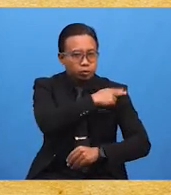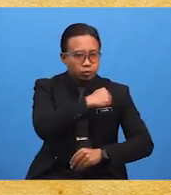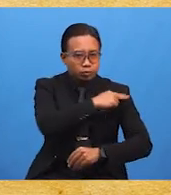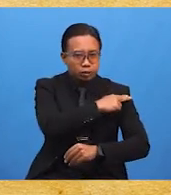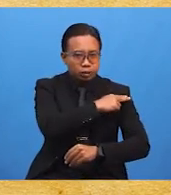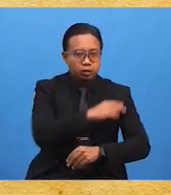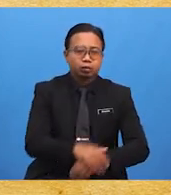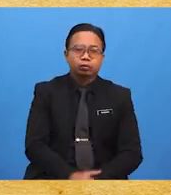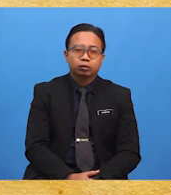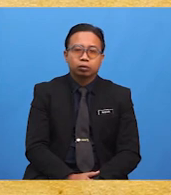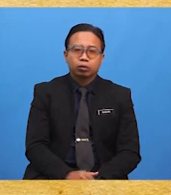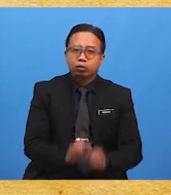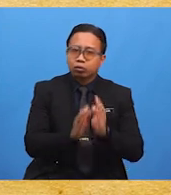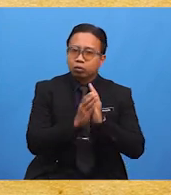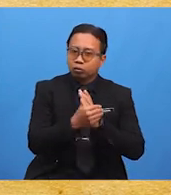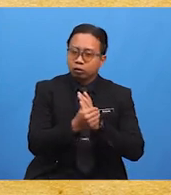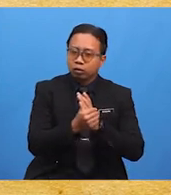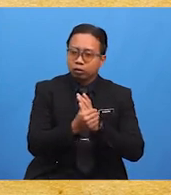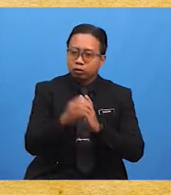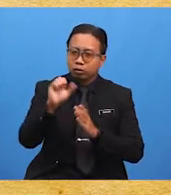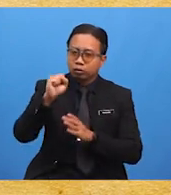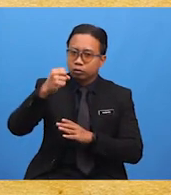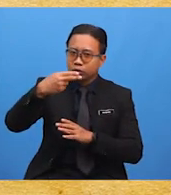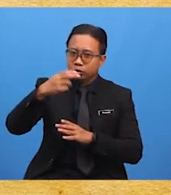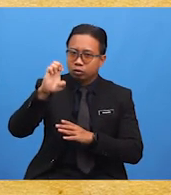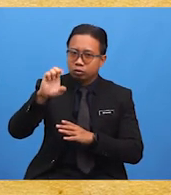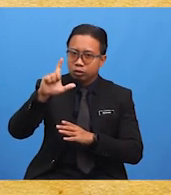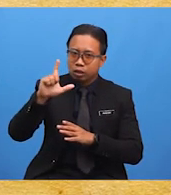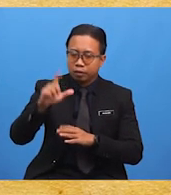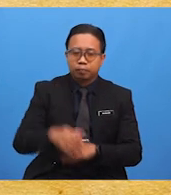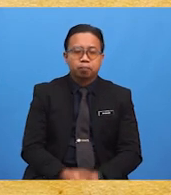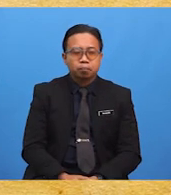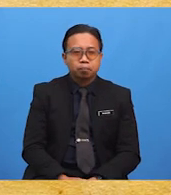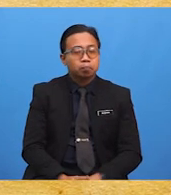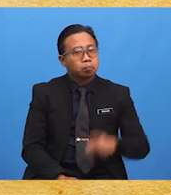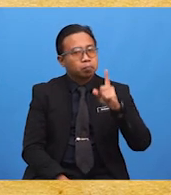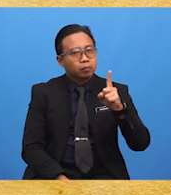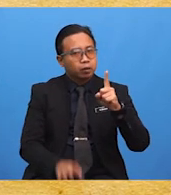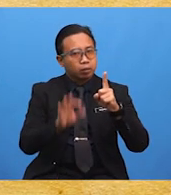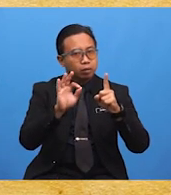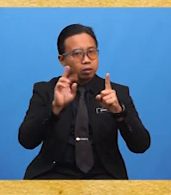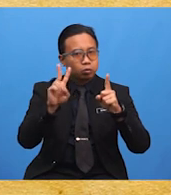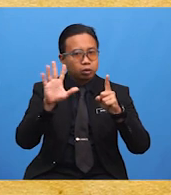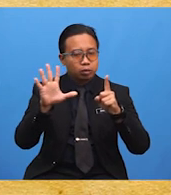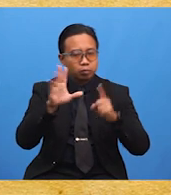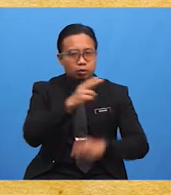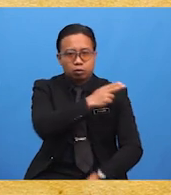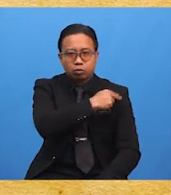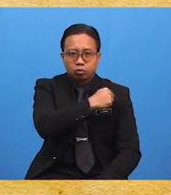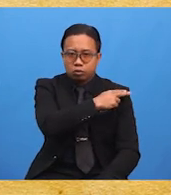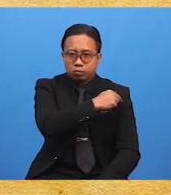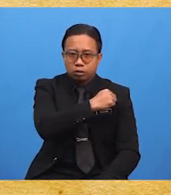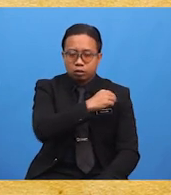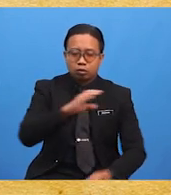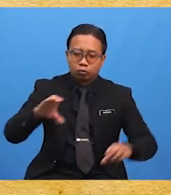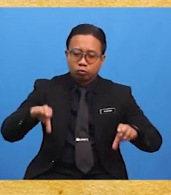Sarawak Shell Oil Fields Limited. Pada tahun 1925, Hospital Roger Brook Memorial